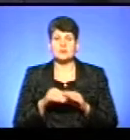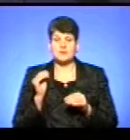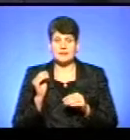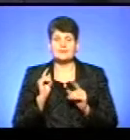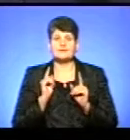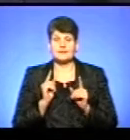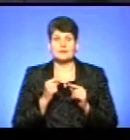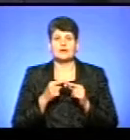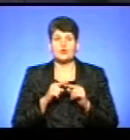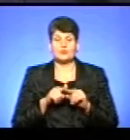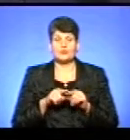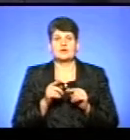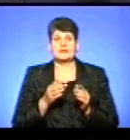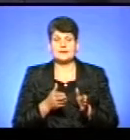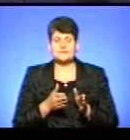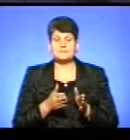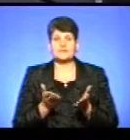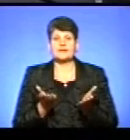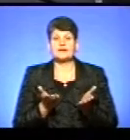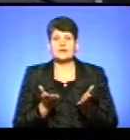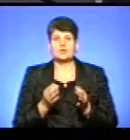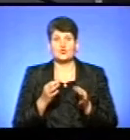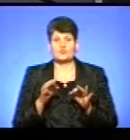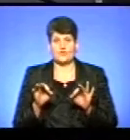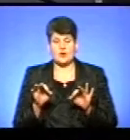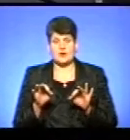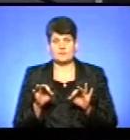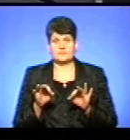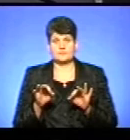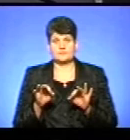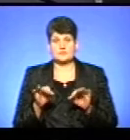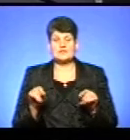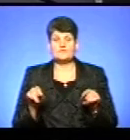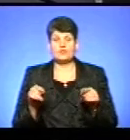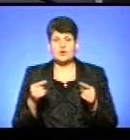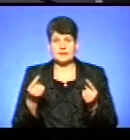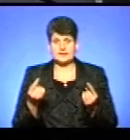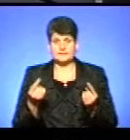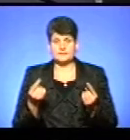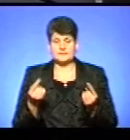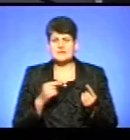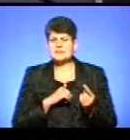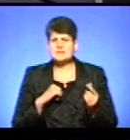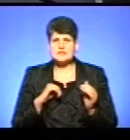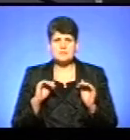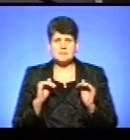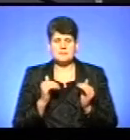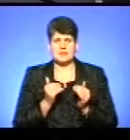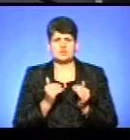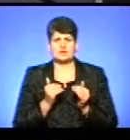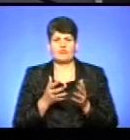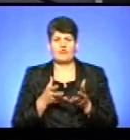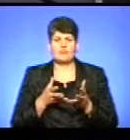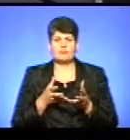ті технології, ті види палива, які дозволяють створити щонайменший вплив на довкілля